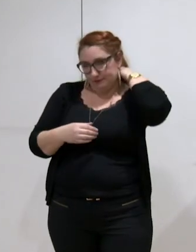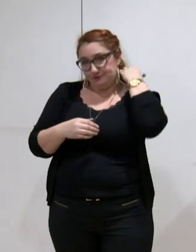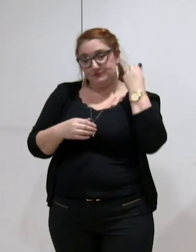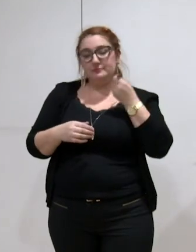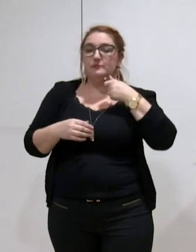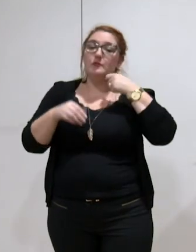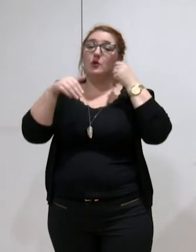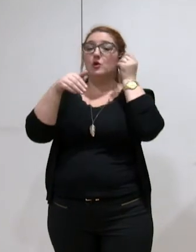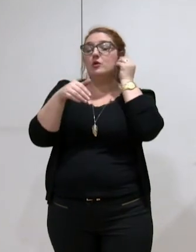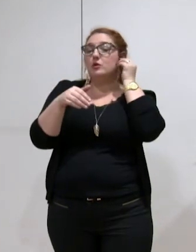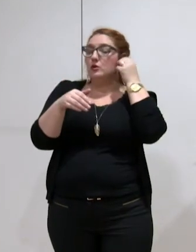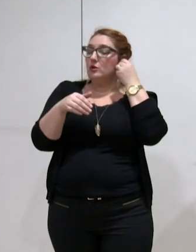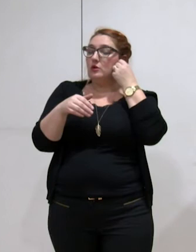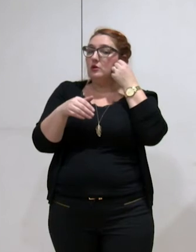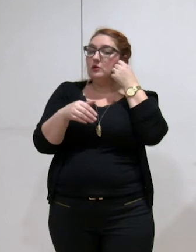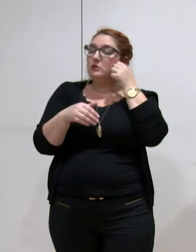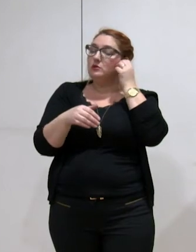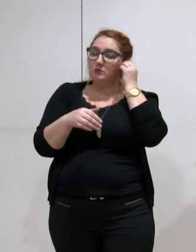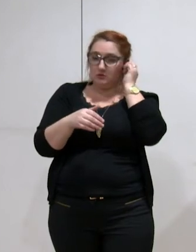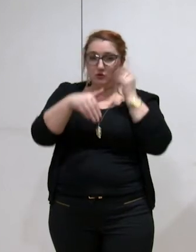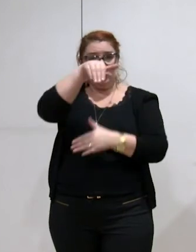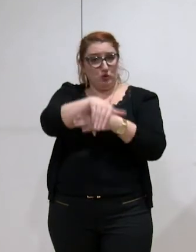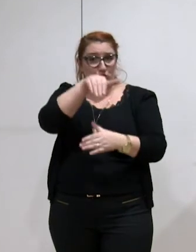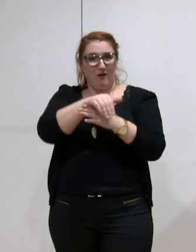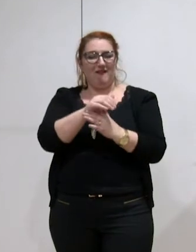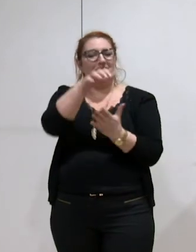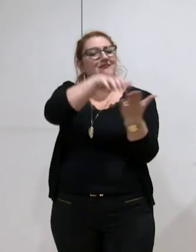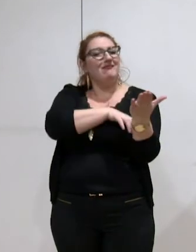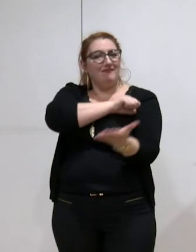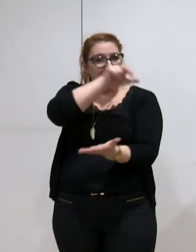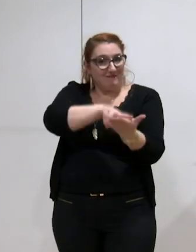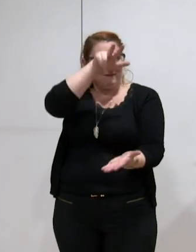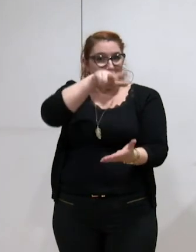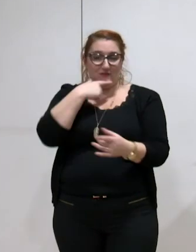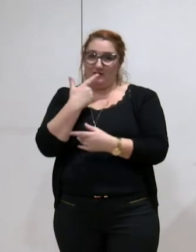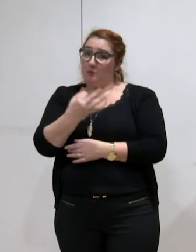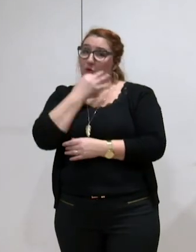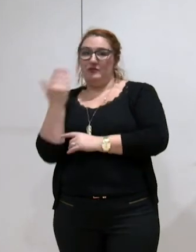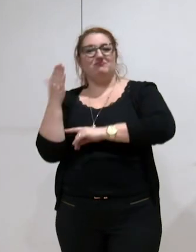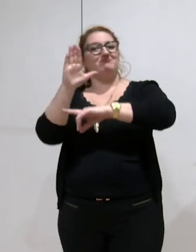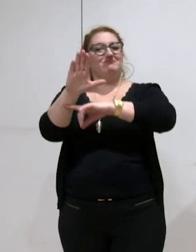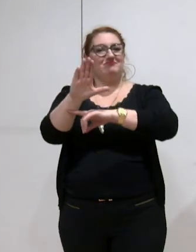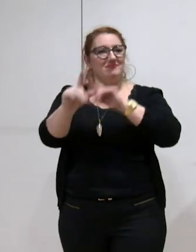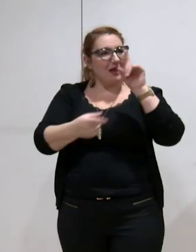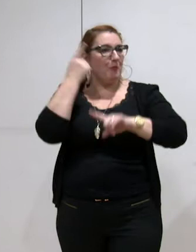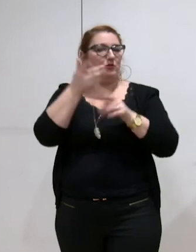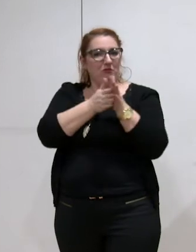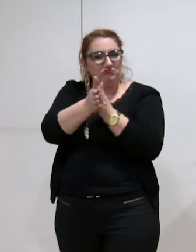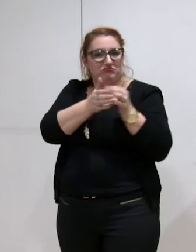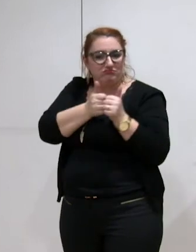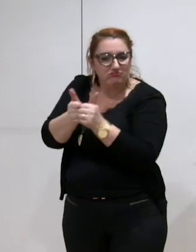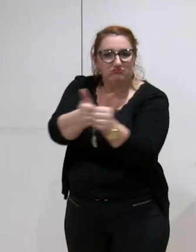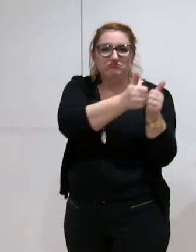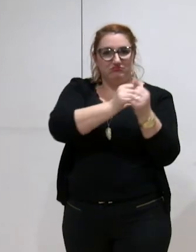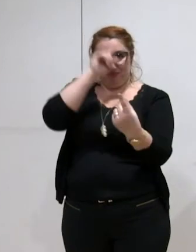de la CLECTE nous permet d'afficher une ambition commune et responsable de réussite pour faire métropole. Je vous